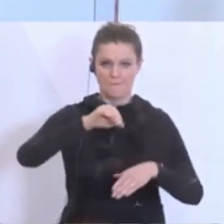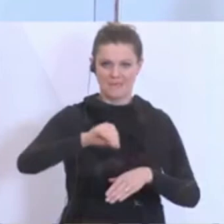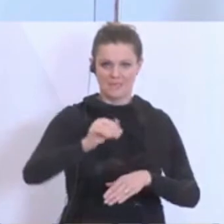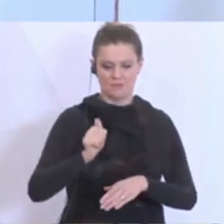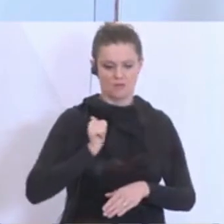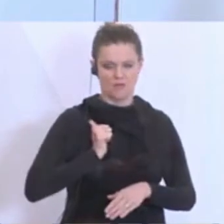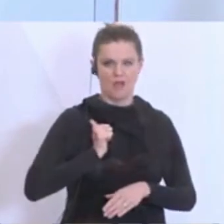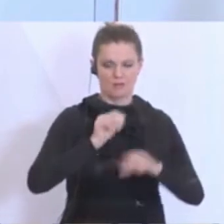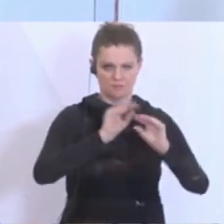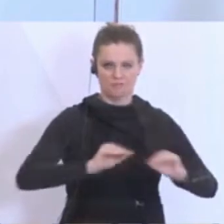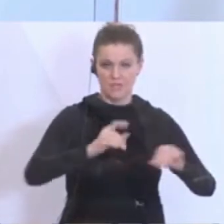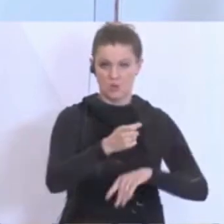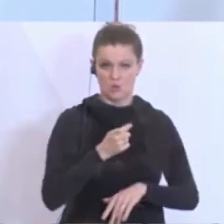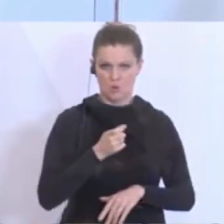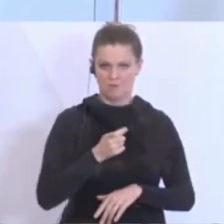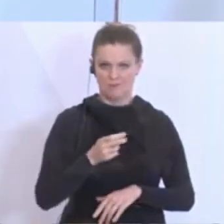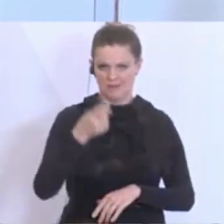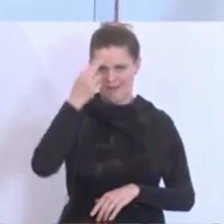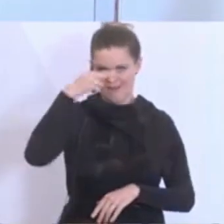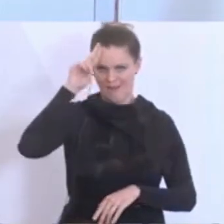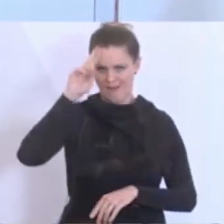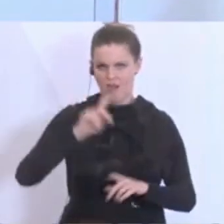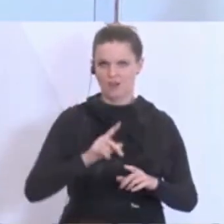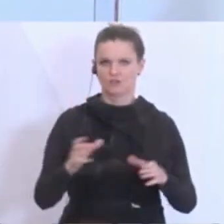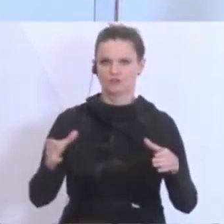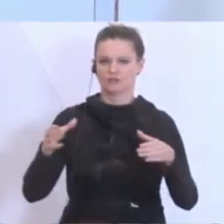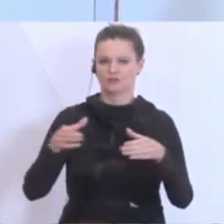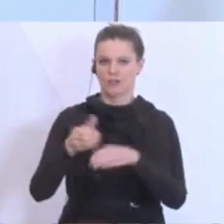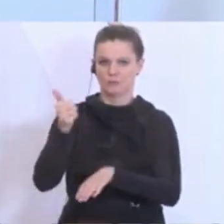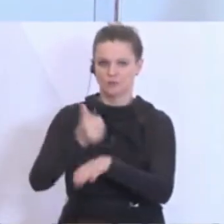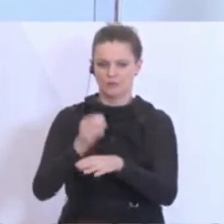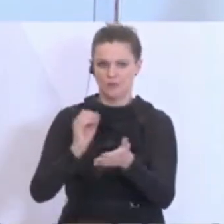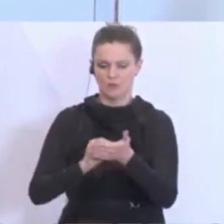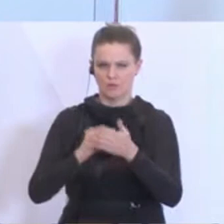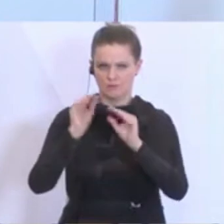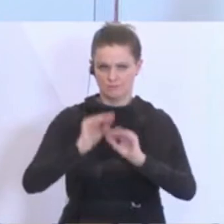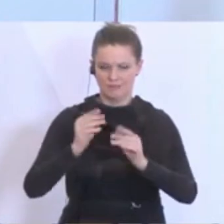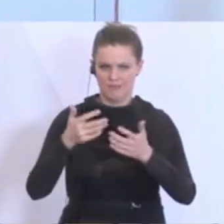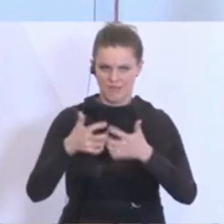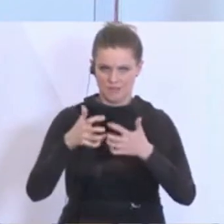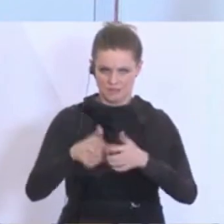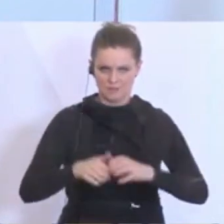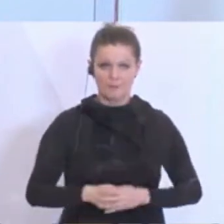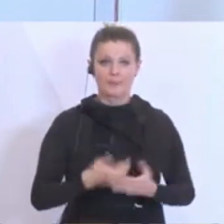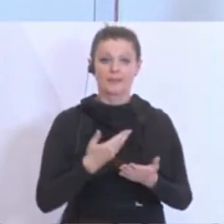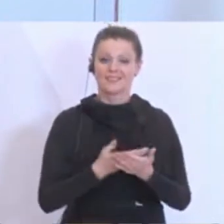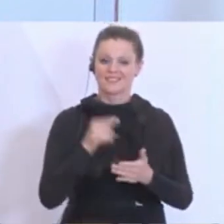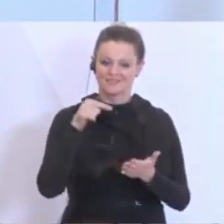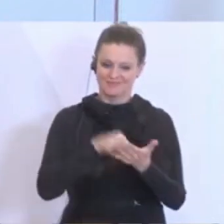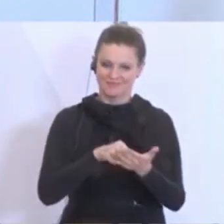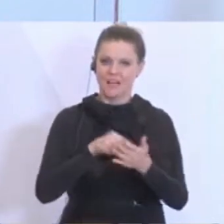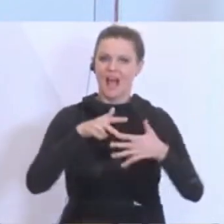Generalstabschef dann noch berichten wird. Am 18. Mai beginnt somit die Ablöse auch der verlängerten